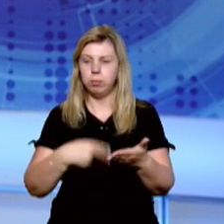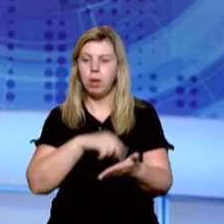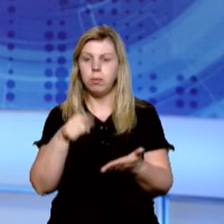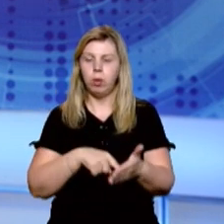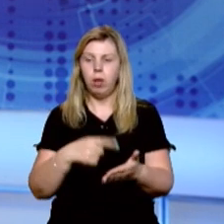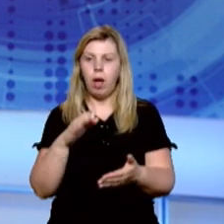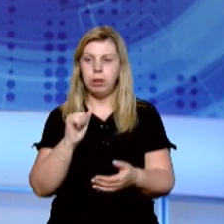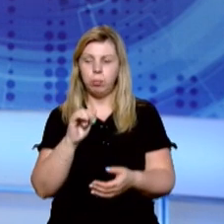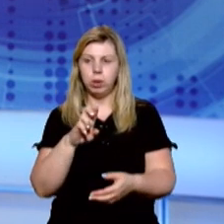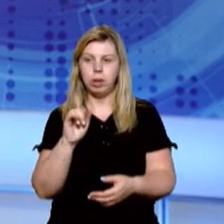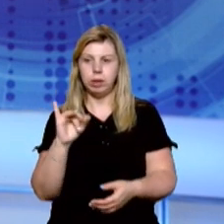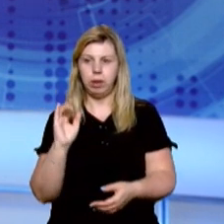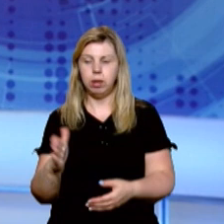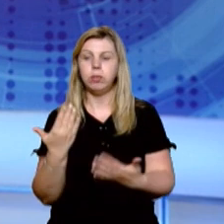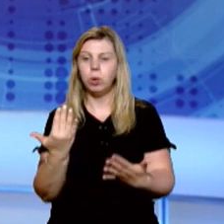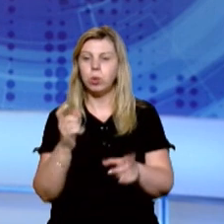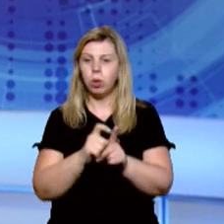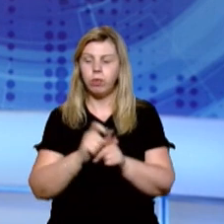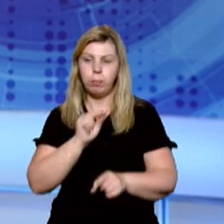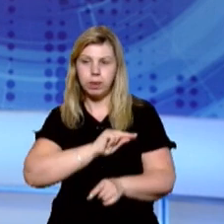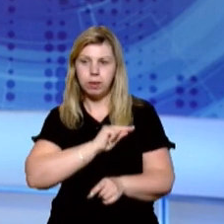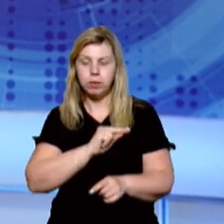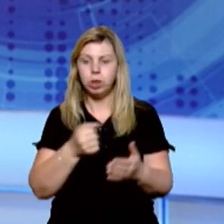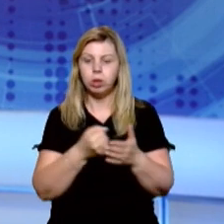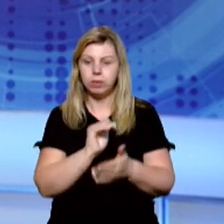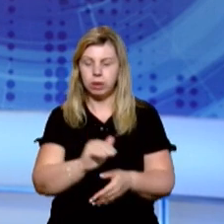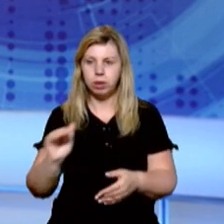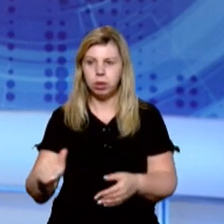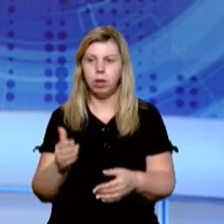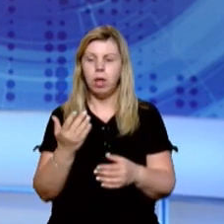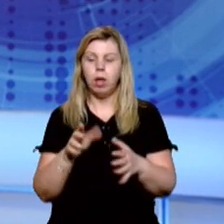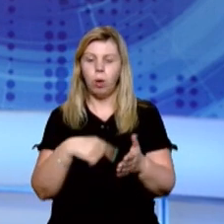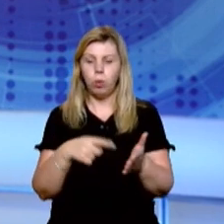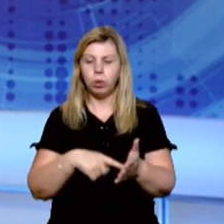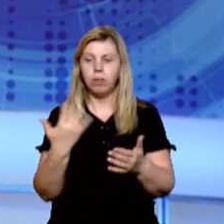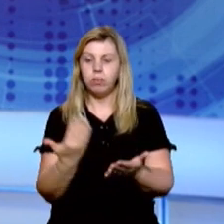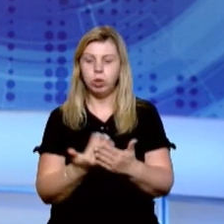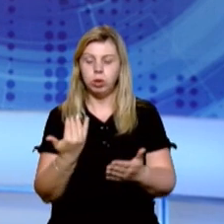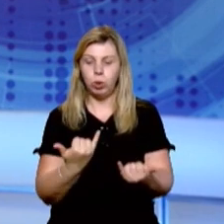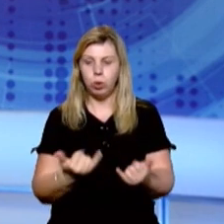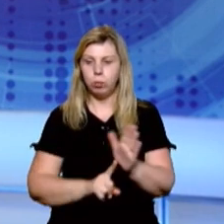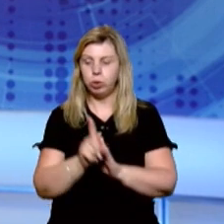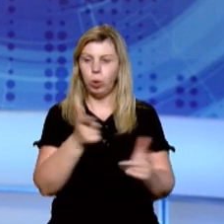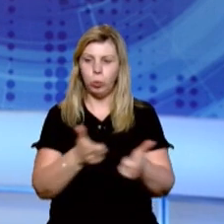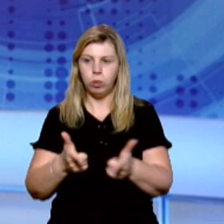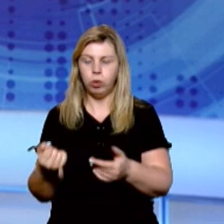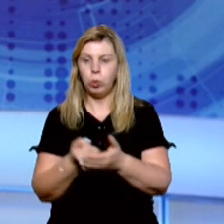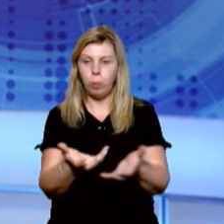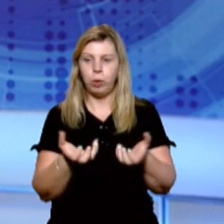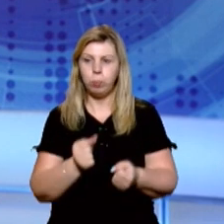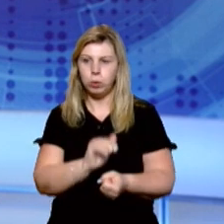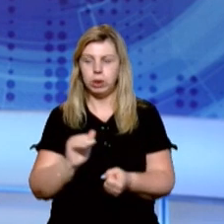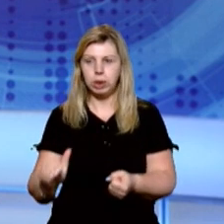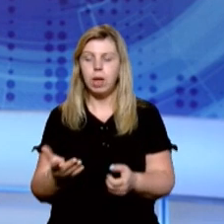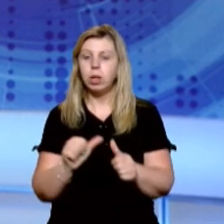міський голова Богдан Андріїв. За його словами, працівники дошкільних навчальних закладів міста від сьогодні розпочали готуватись до прийому